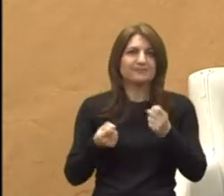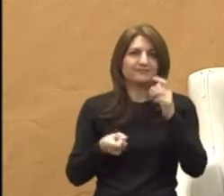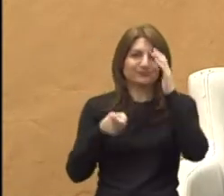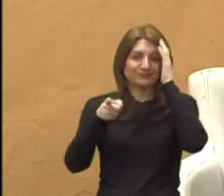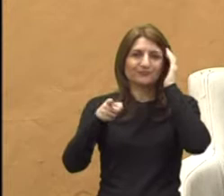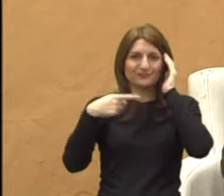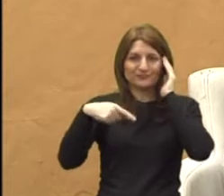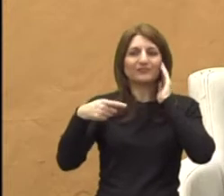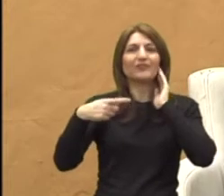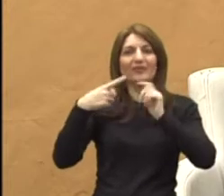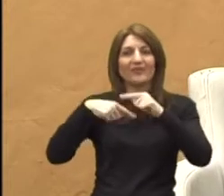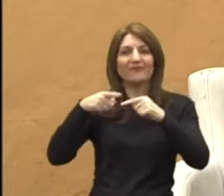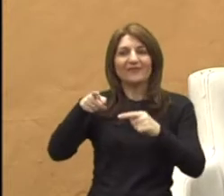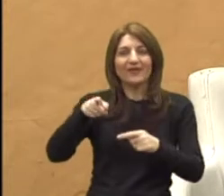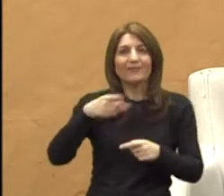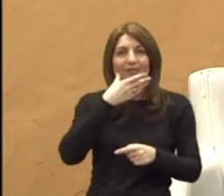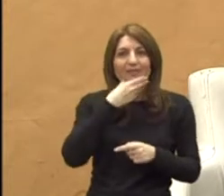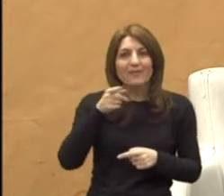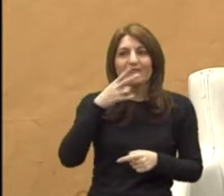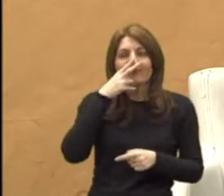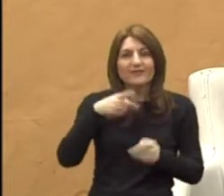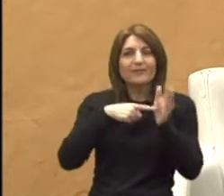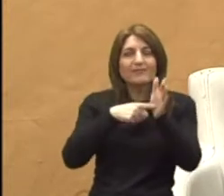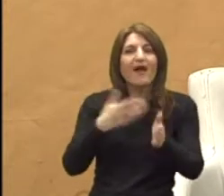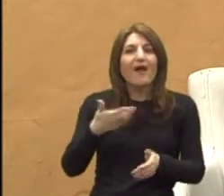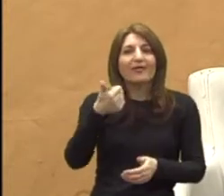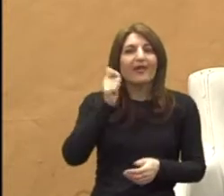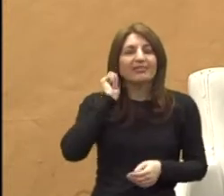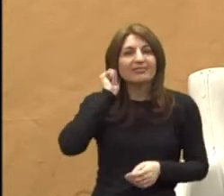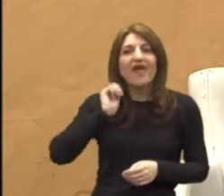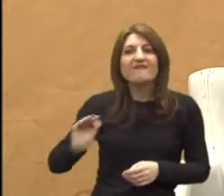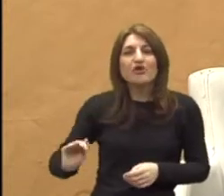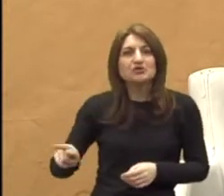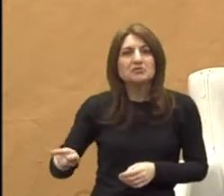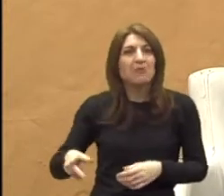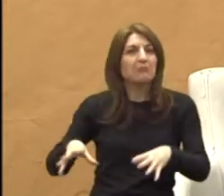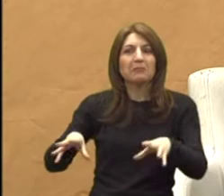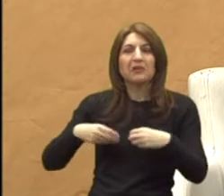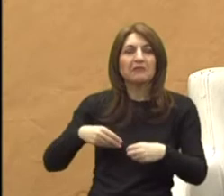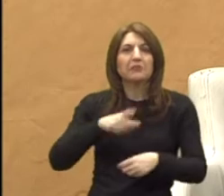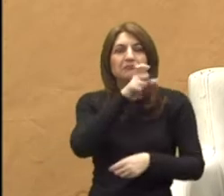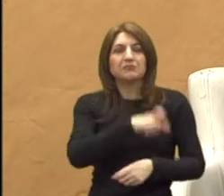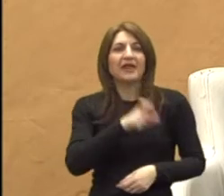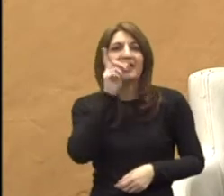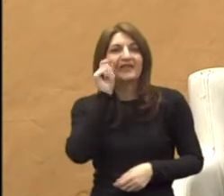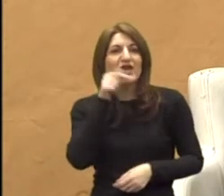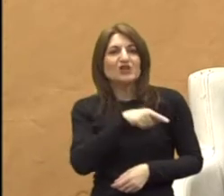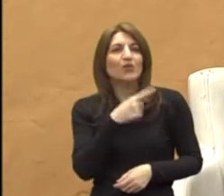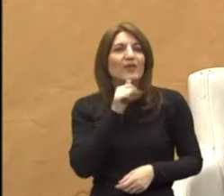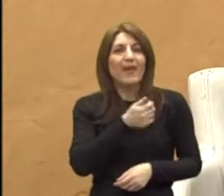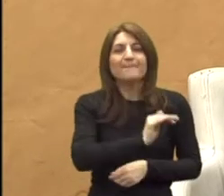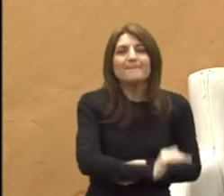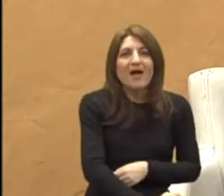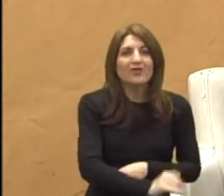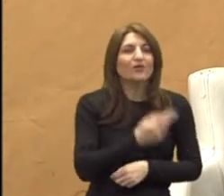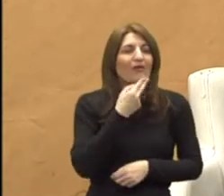prilogu lijepo vidjeti kako je jedna djevojčica prihvatila dječaka koje je mlađi, koji